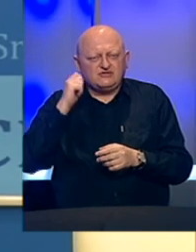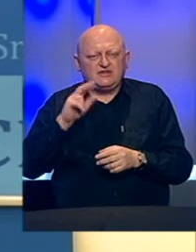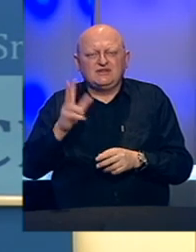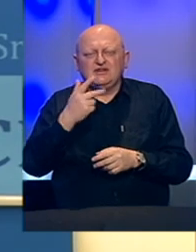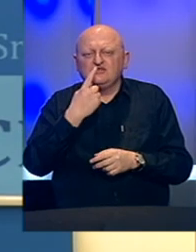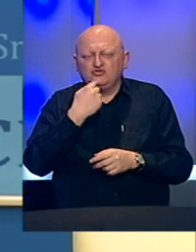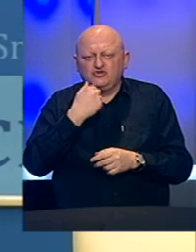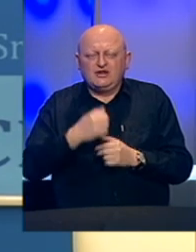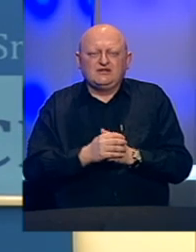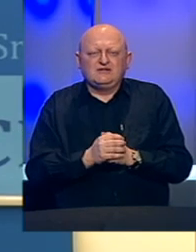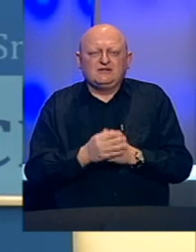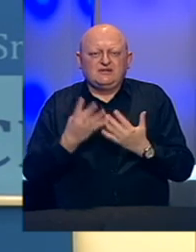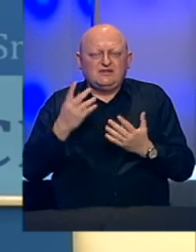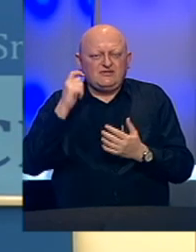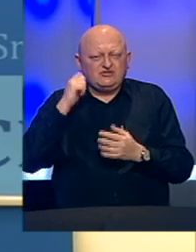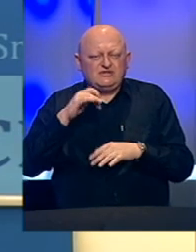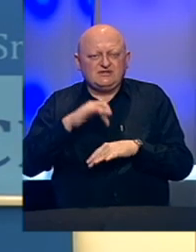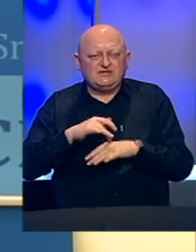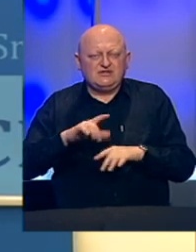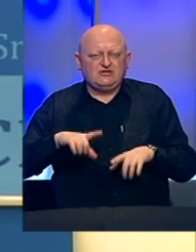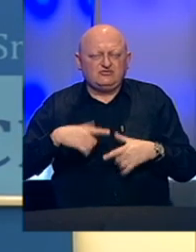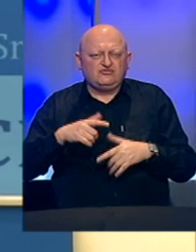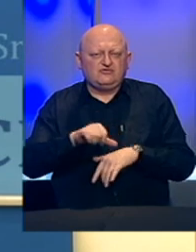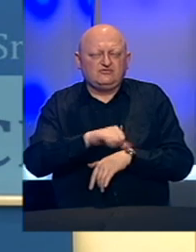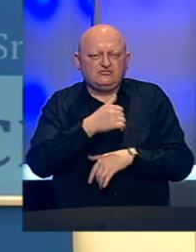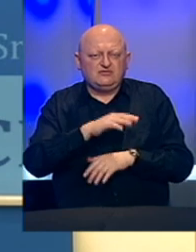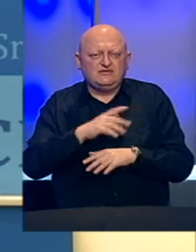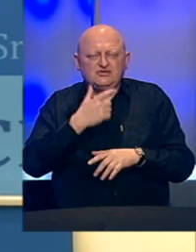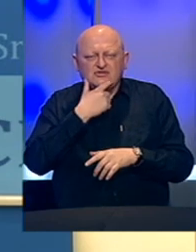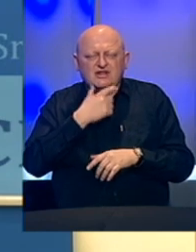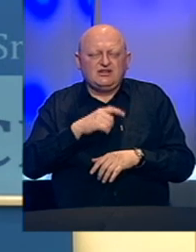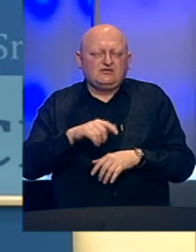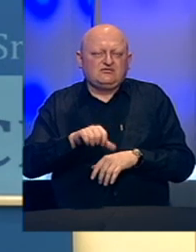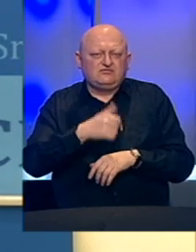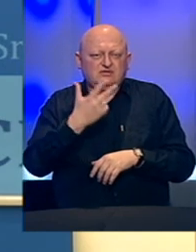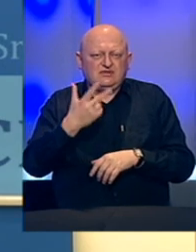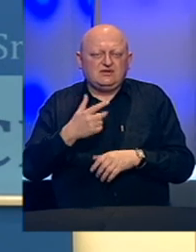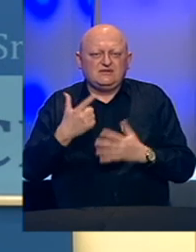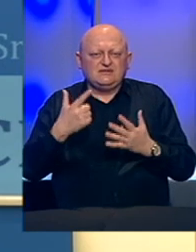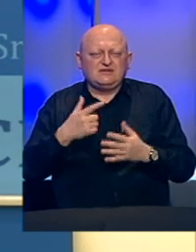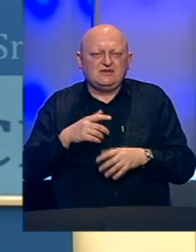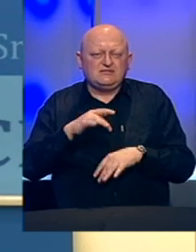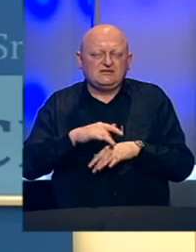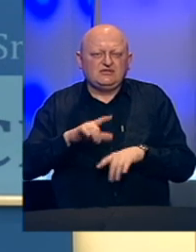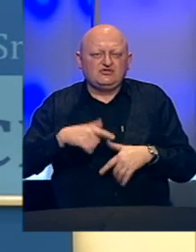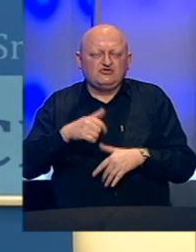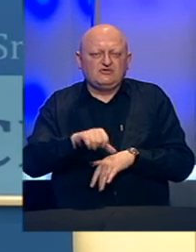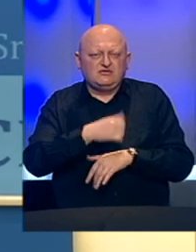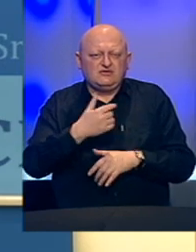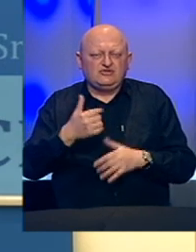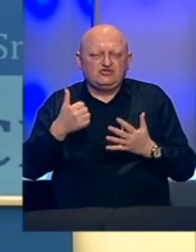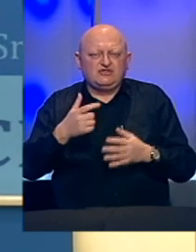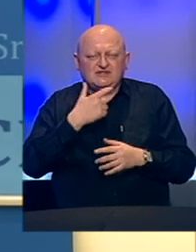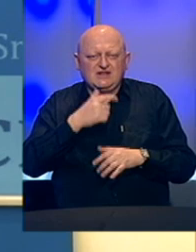muškaraca, 9 žena je srednje životne dobi, 3 su starije životne dobi, 7 muškaraca je srednje životne dobi, a 6 je starije